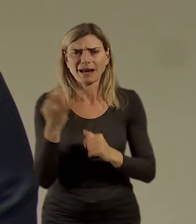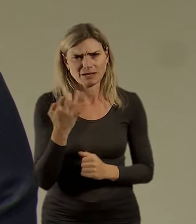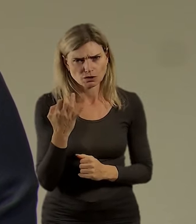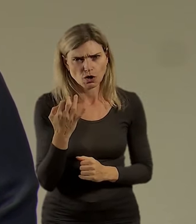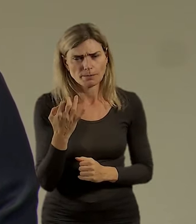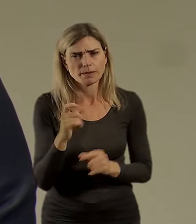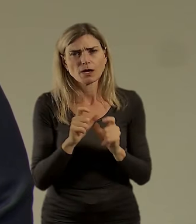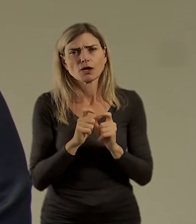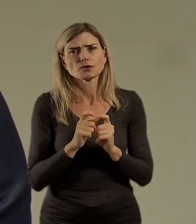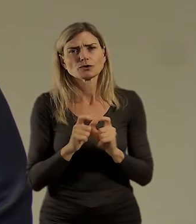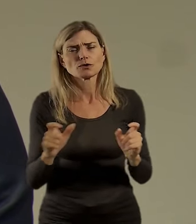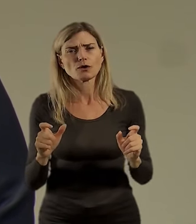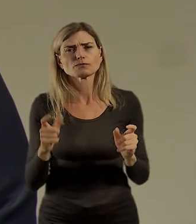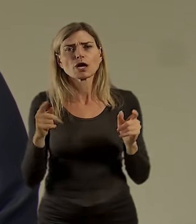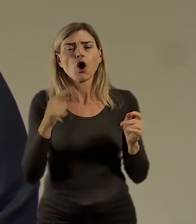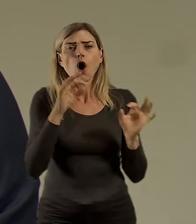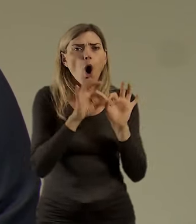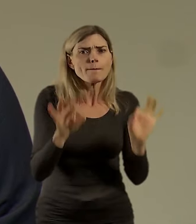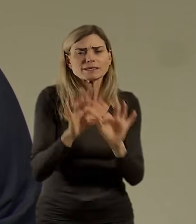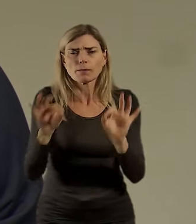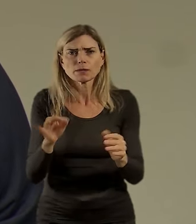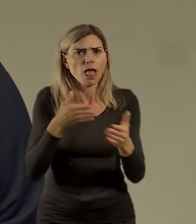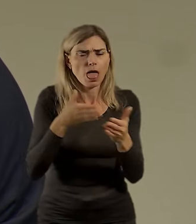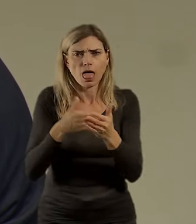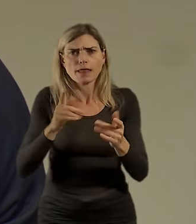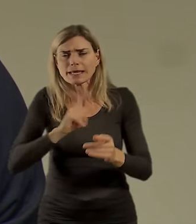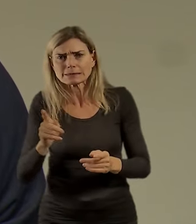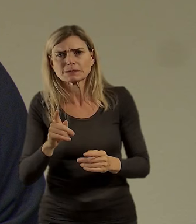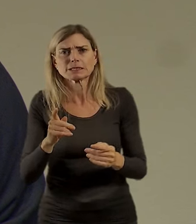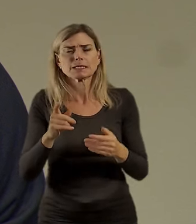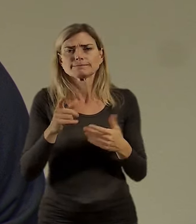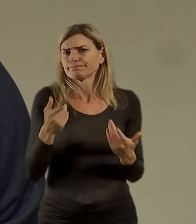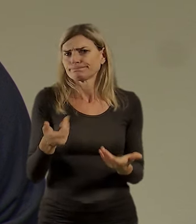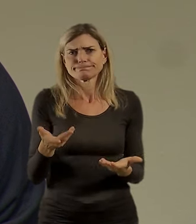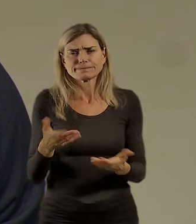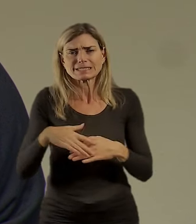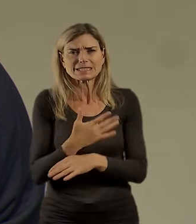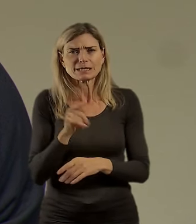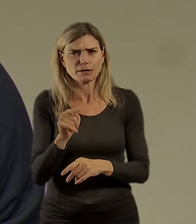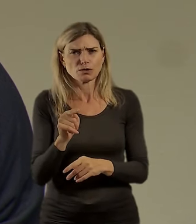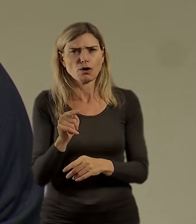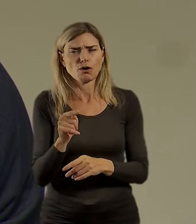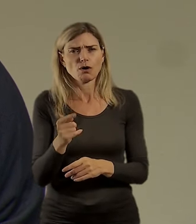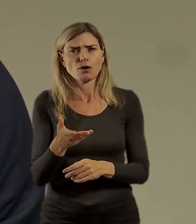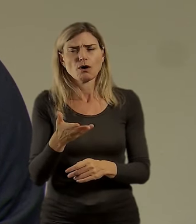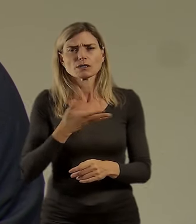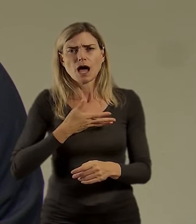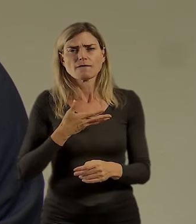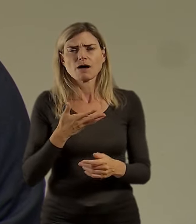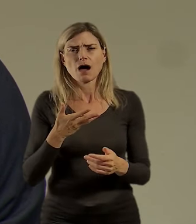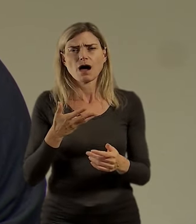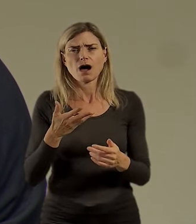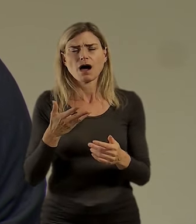zadržená dezurbanizace, což prostě byl proces, že ty města se nějakým způsobem